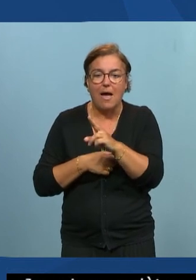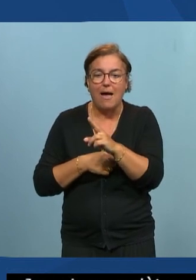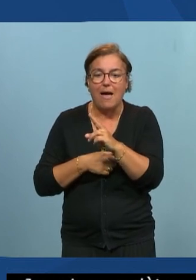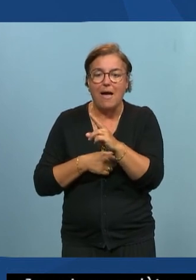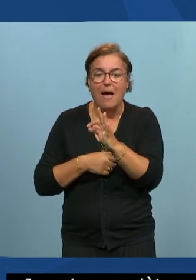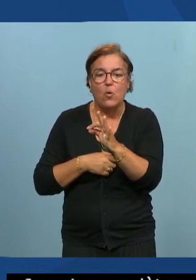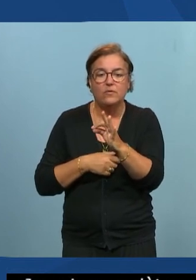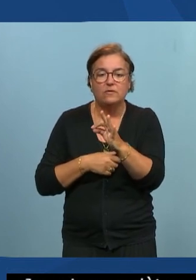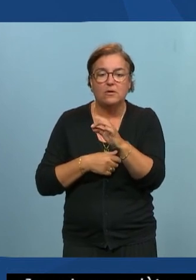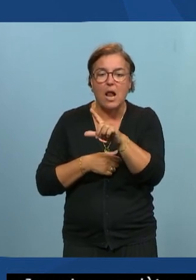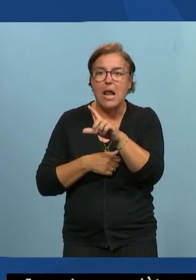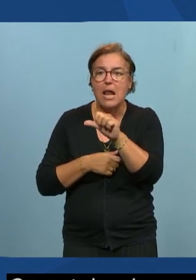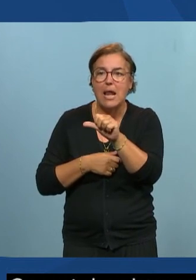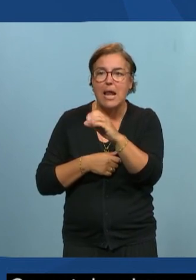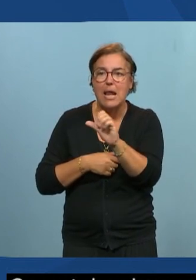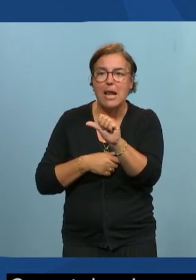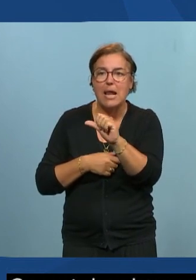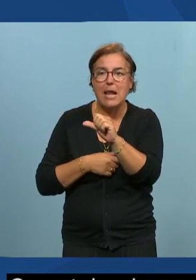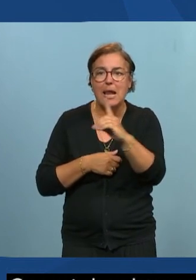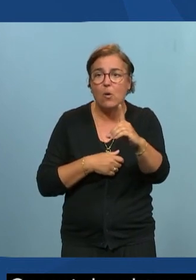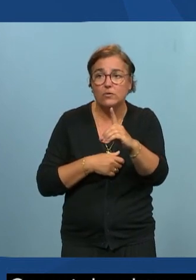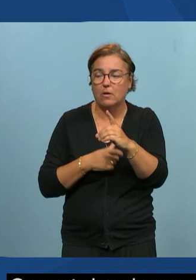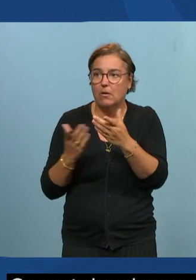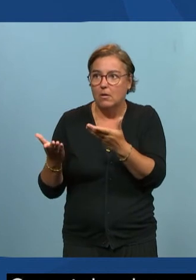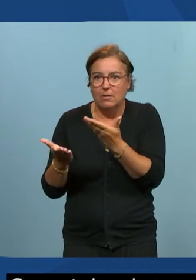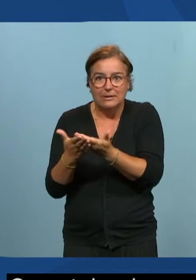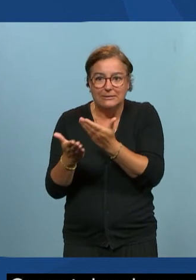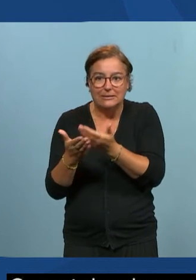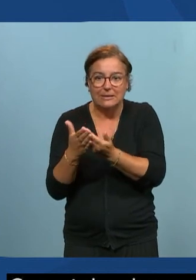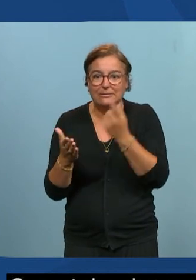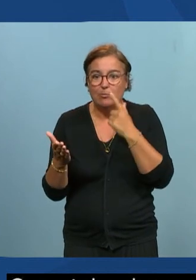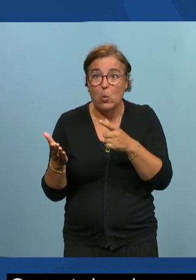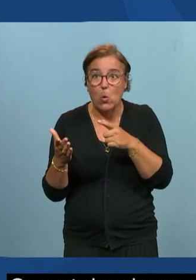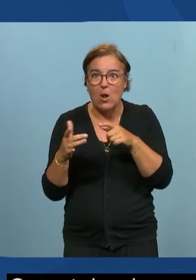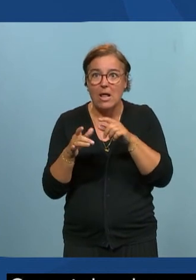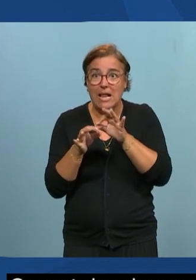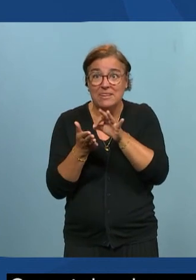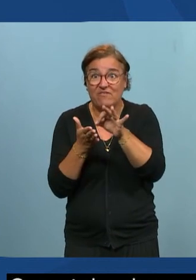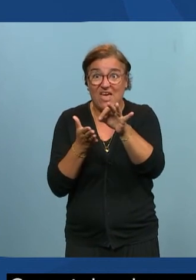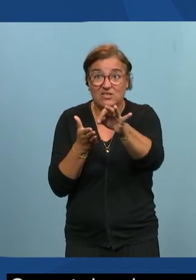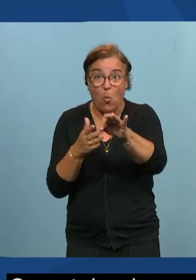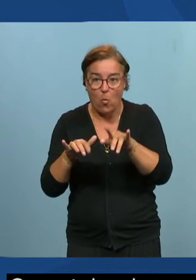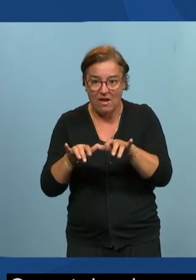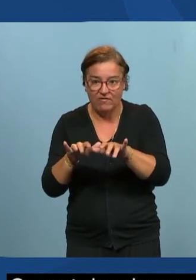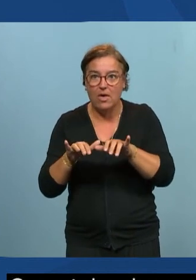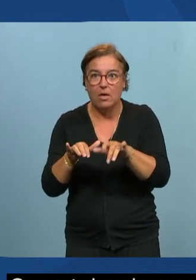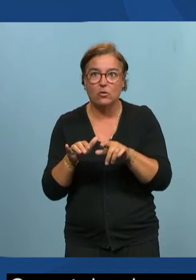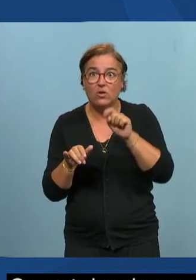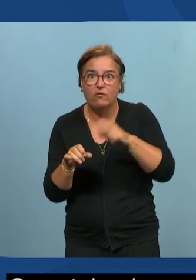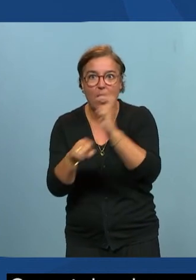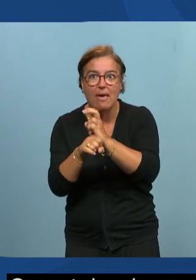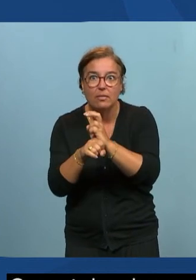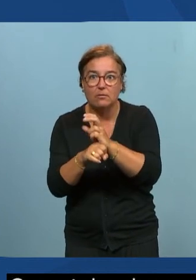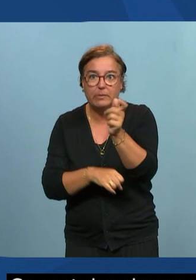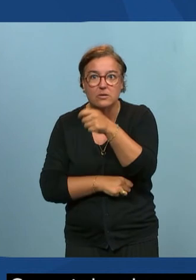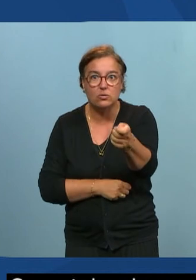pour pouvoir avoir le bouton en navigue avec le clavier donc il y a des trucs qui sont là exprès